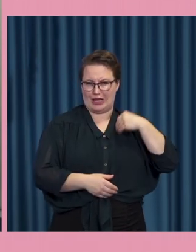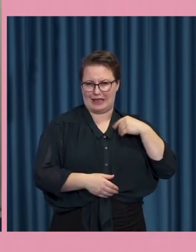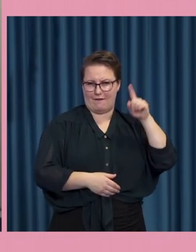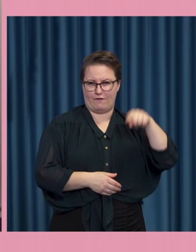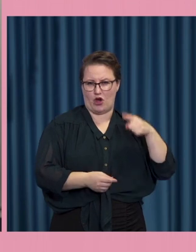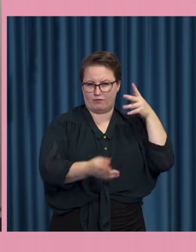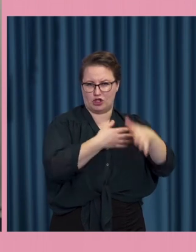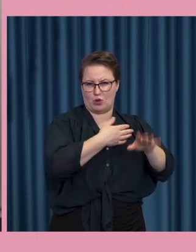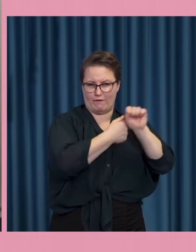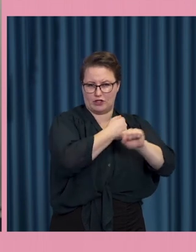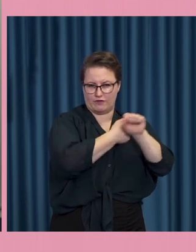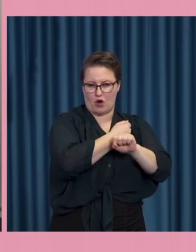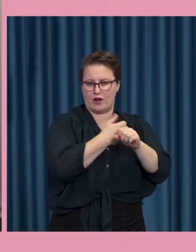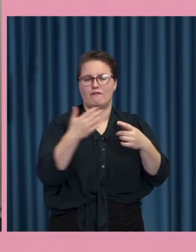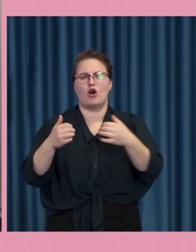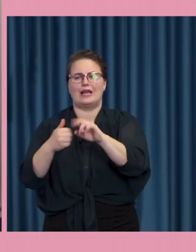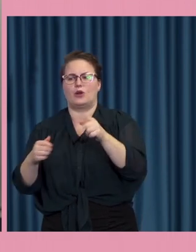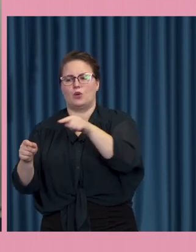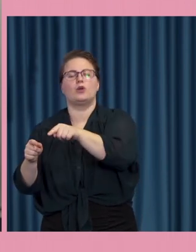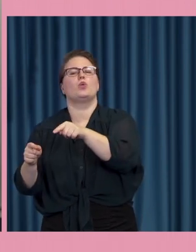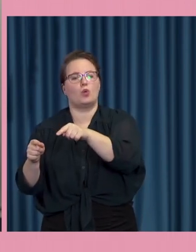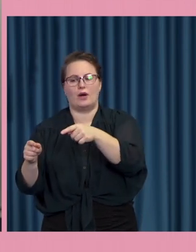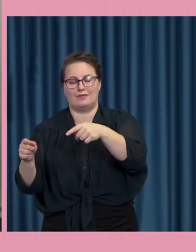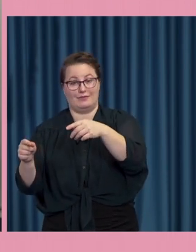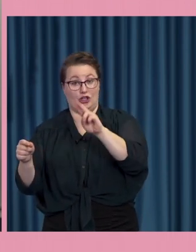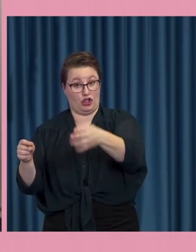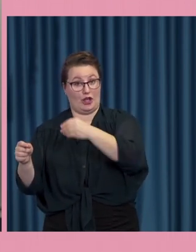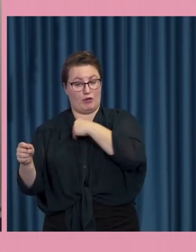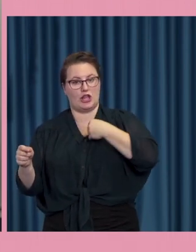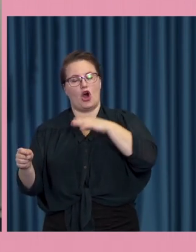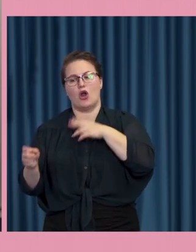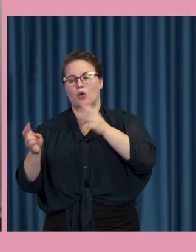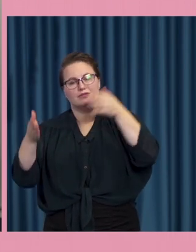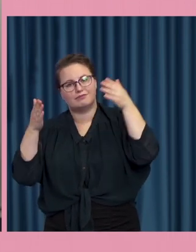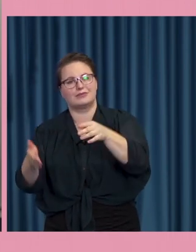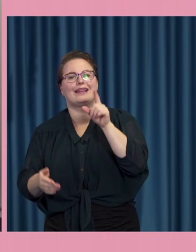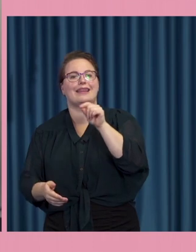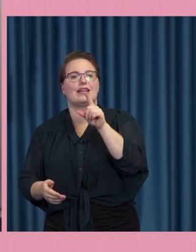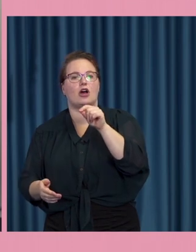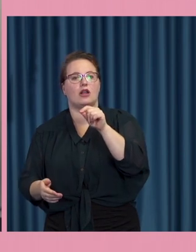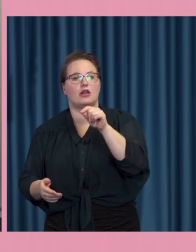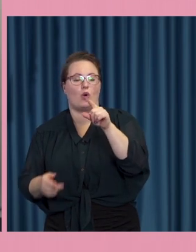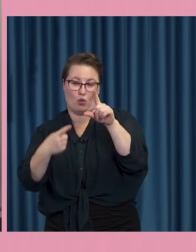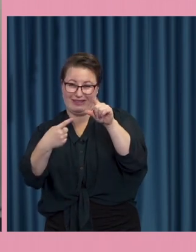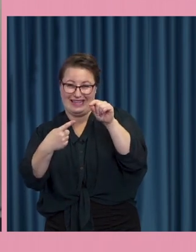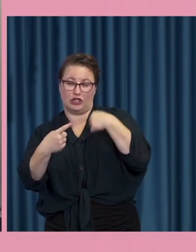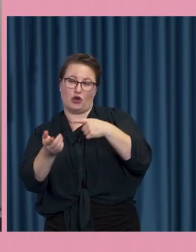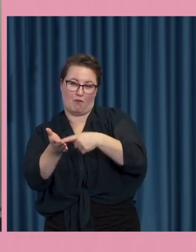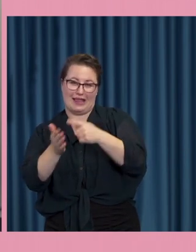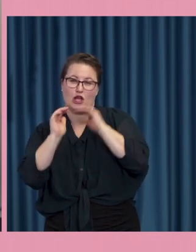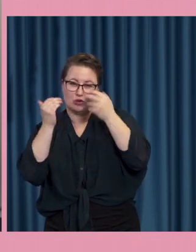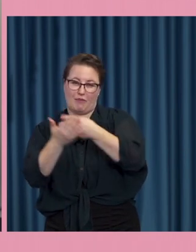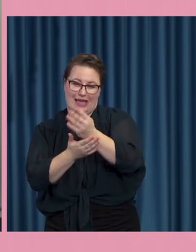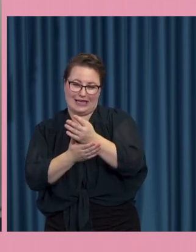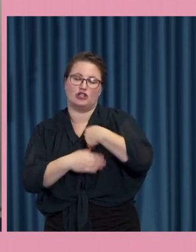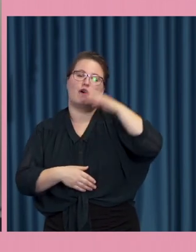ju just den hela inriktningen på det digitala och då menar jag sociala medier sen finns det ju annat jag vet